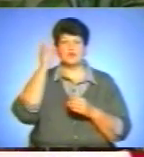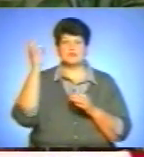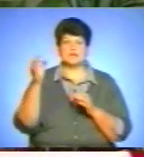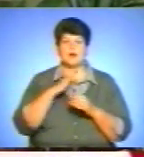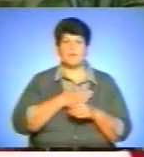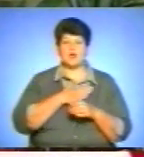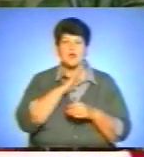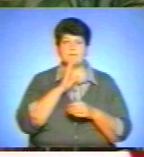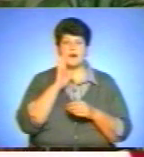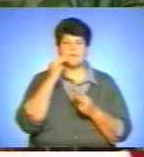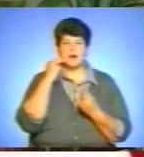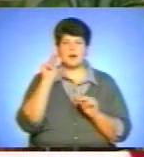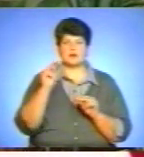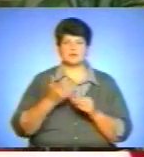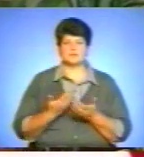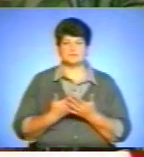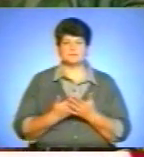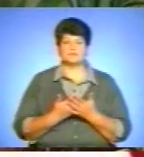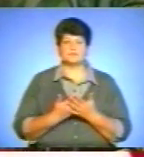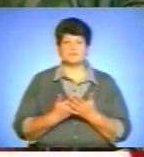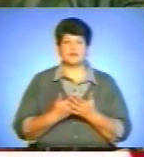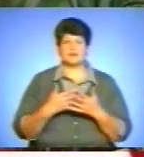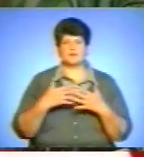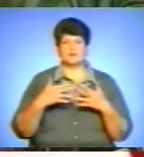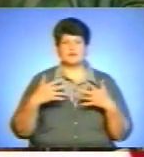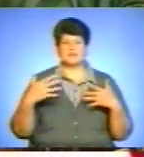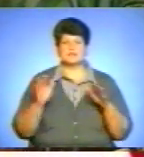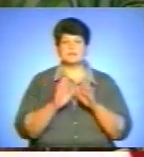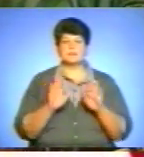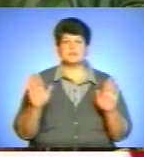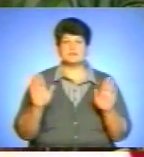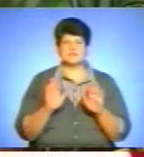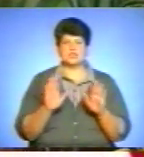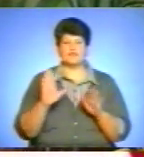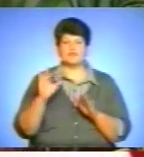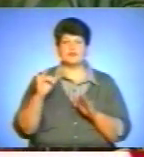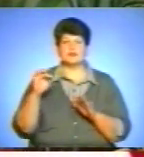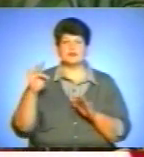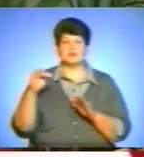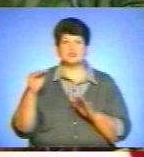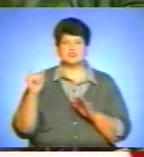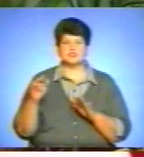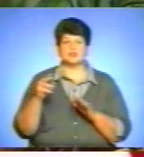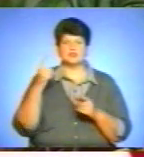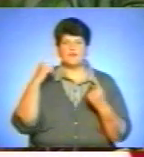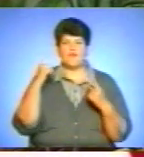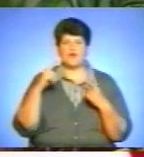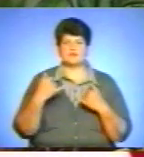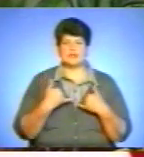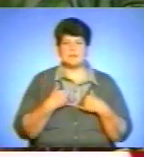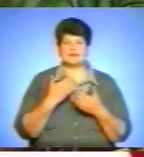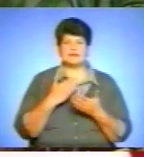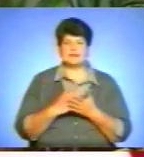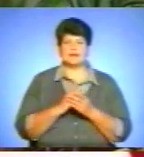найкраща» і всі його різні вірші, твори. Він є для мене